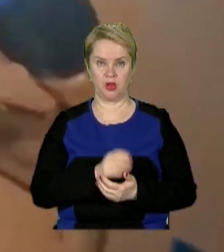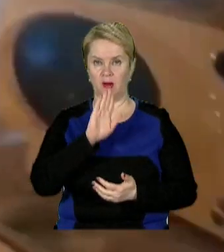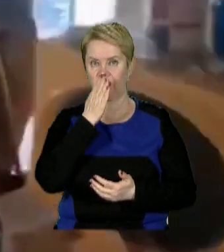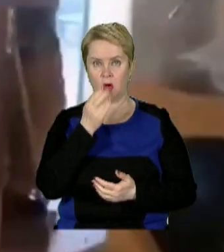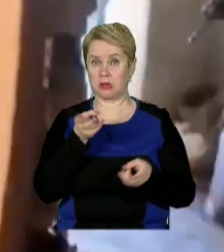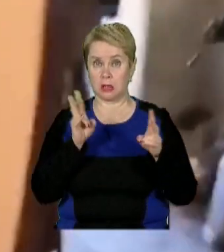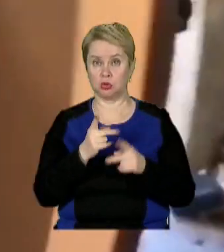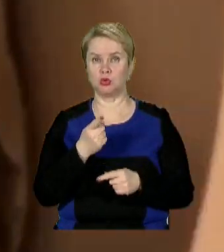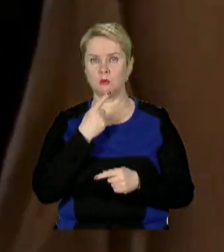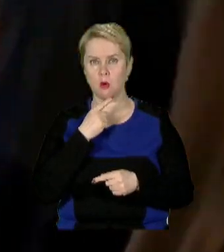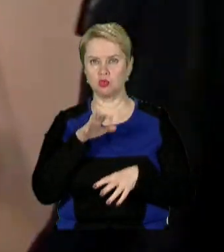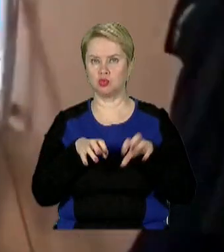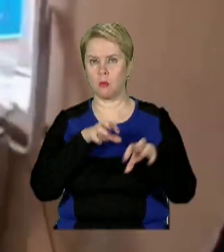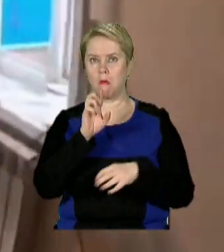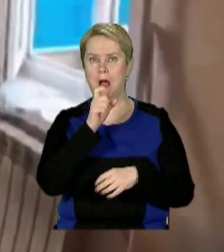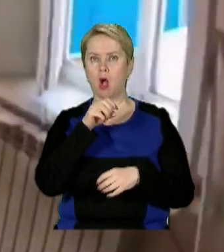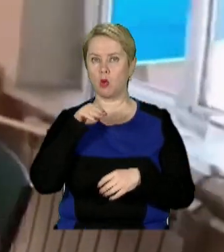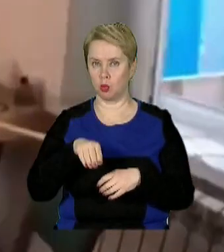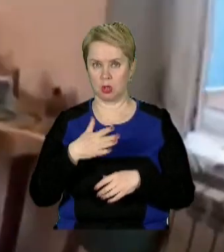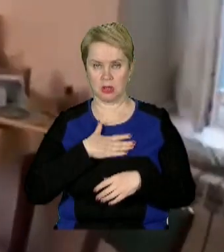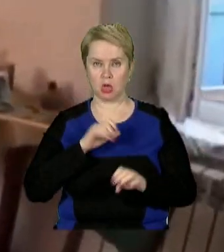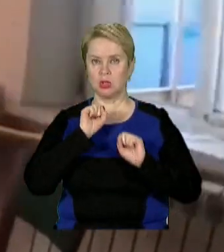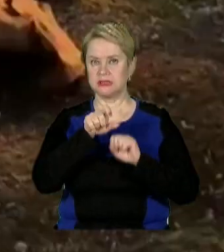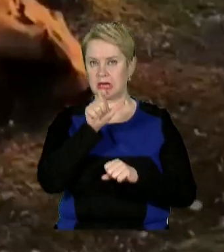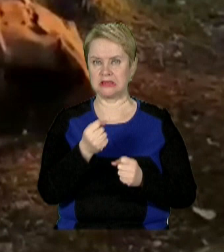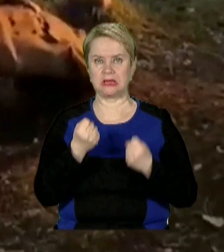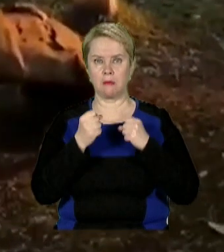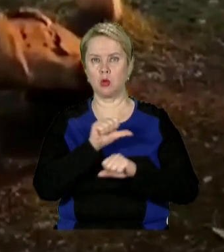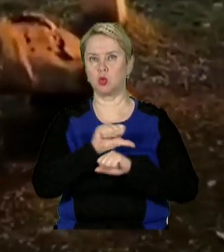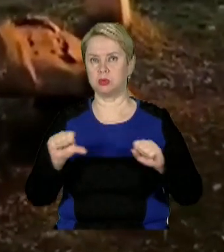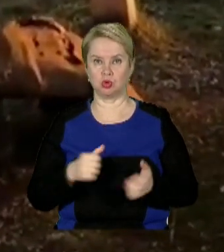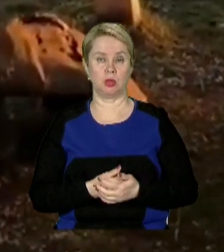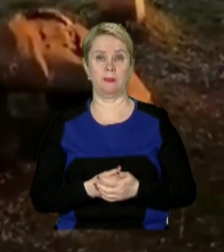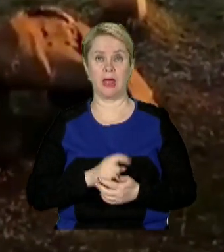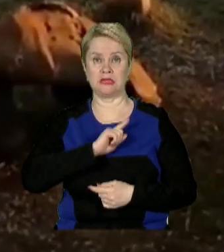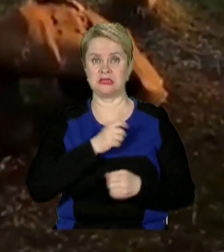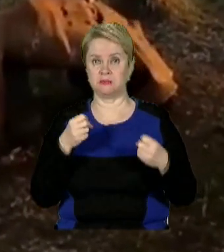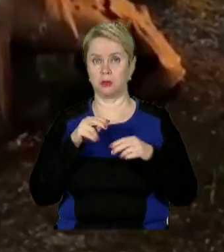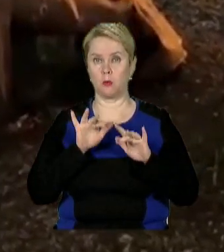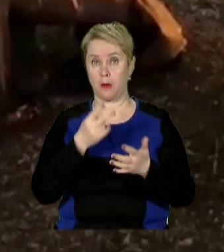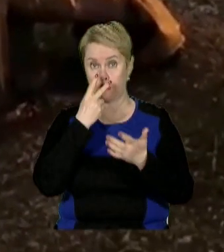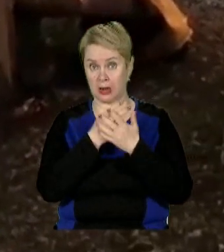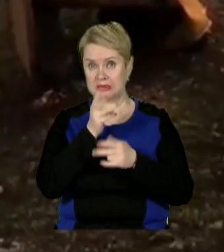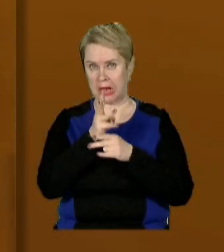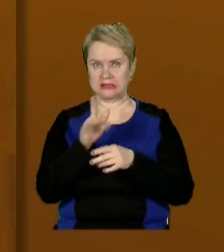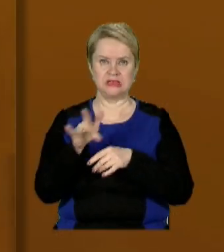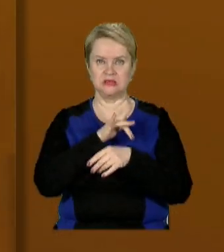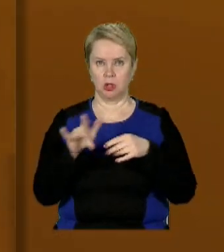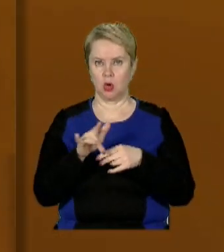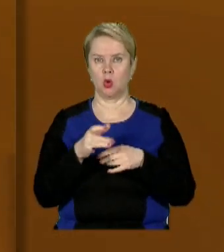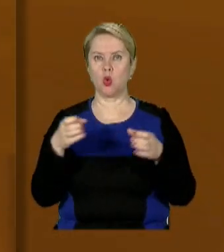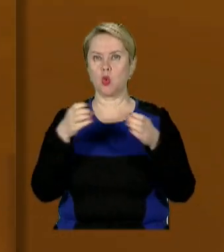Ворог не полишає спроб штурмувати Бахмут. Наші захисники тримають рубежі. А сили спецоперації показали кадри знищення